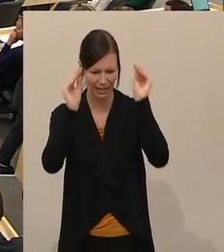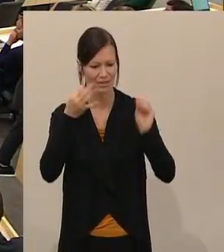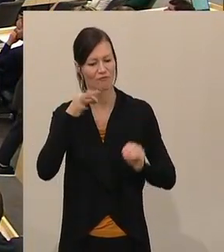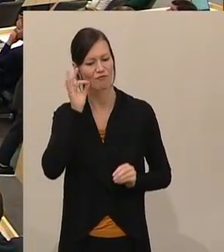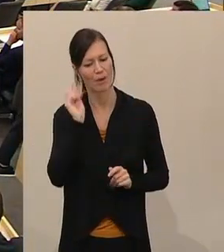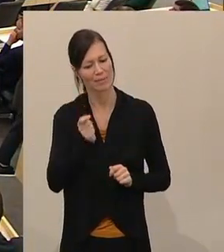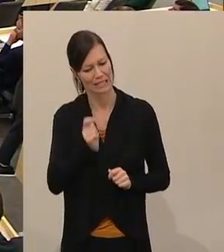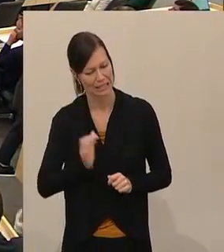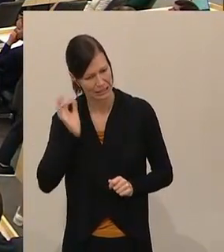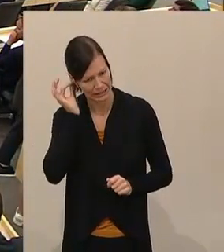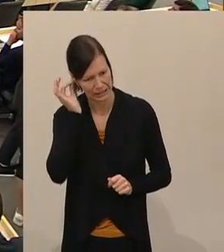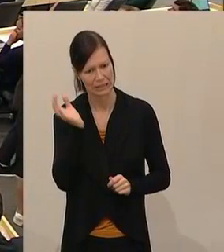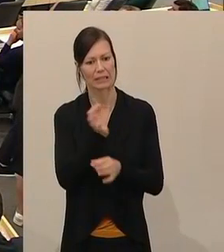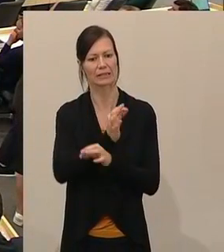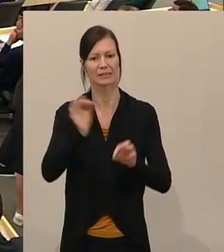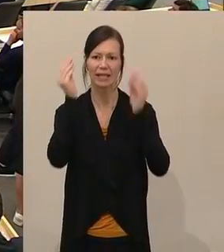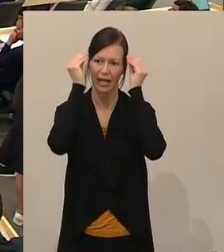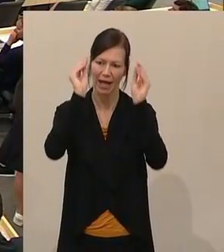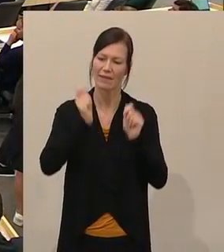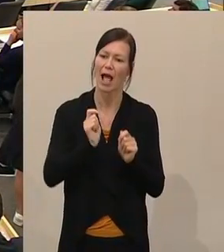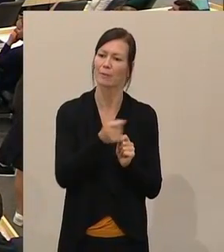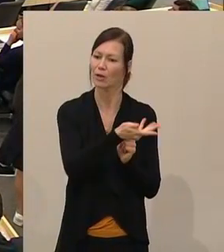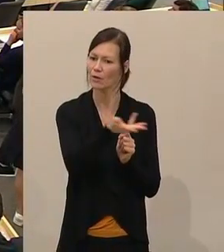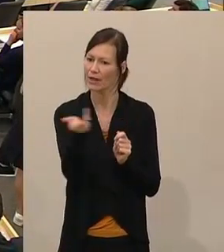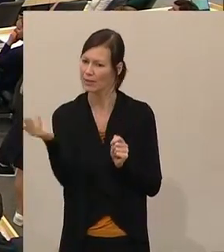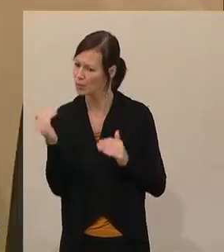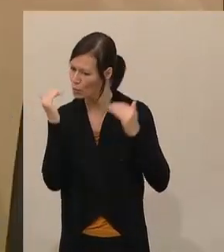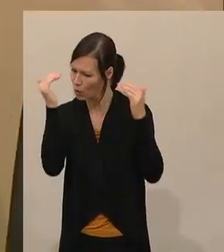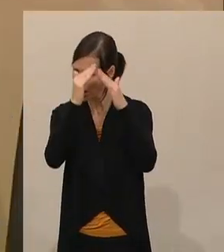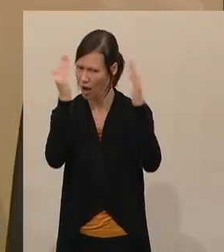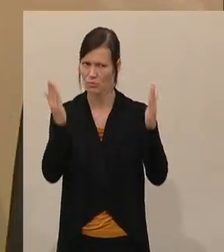geehrten Abgeordneten des Hohen Hauses,